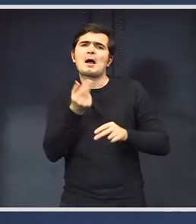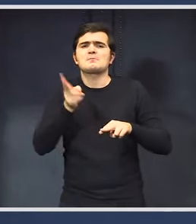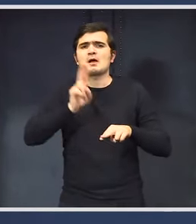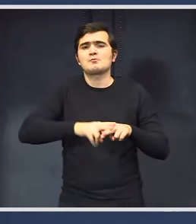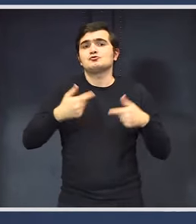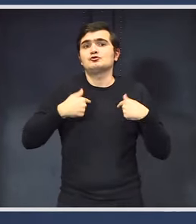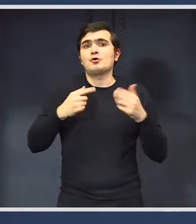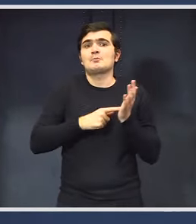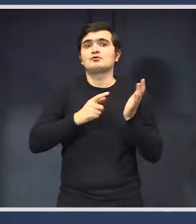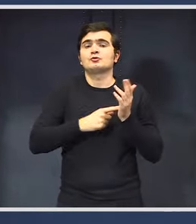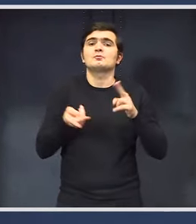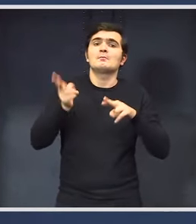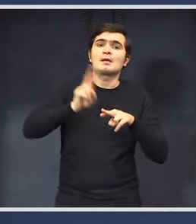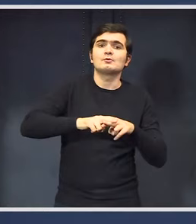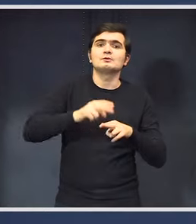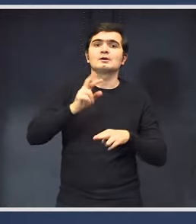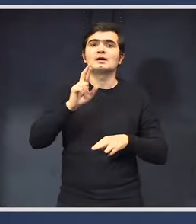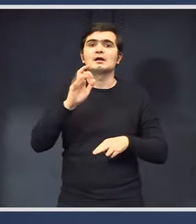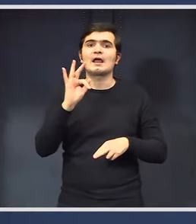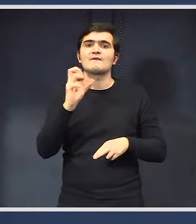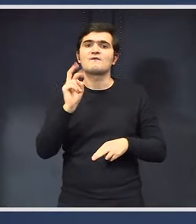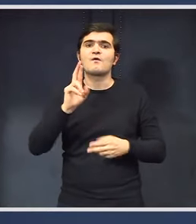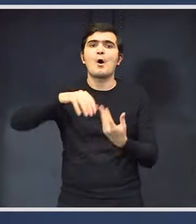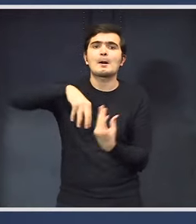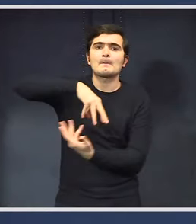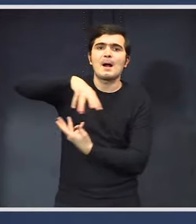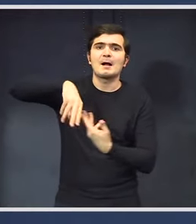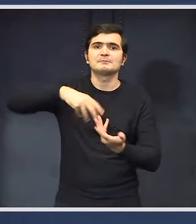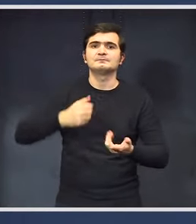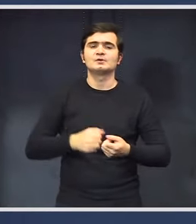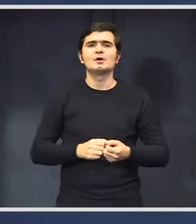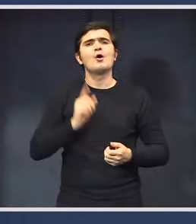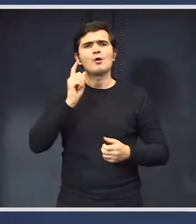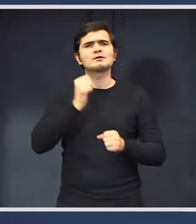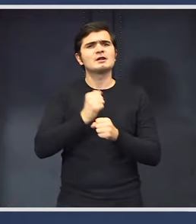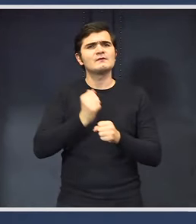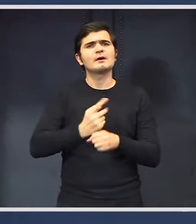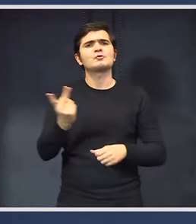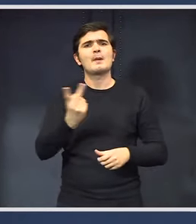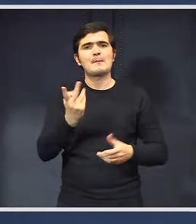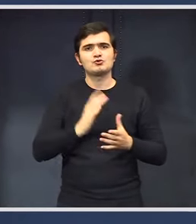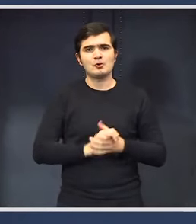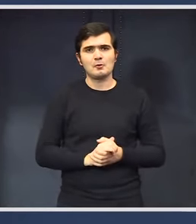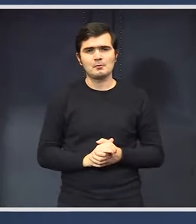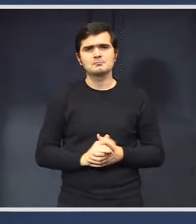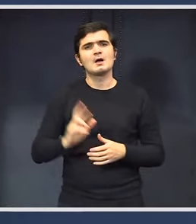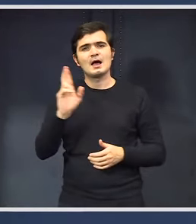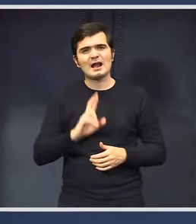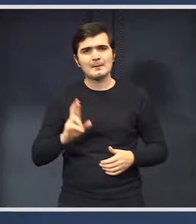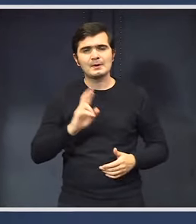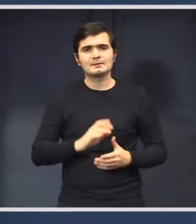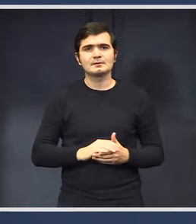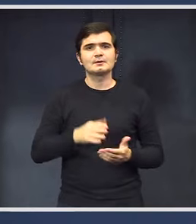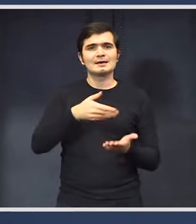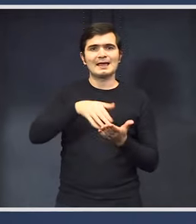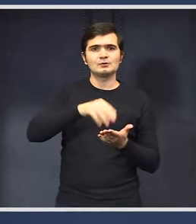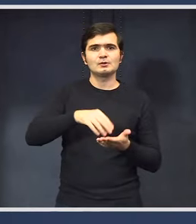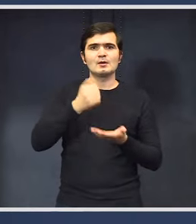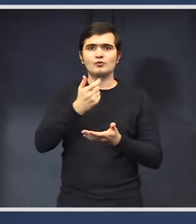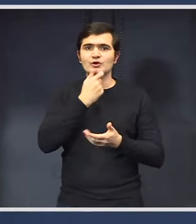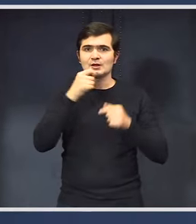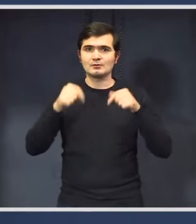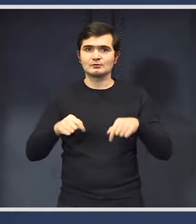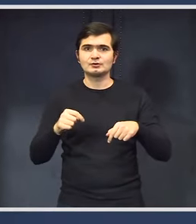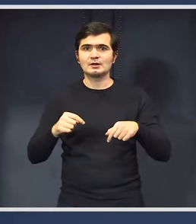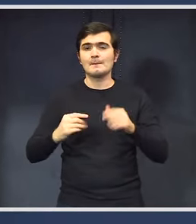cerut mai multe reforme să vină și le vom face pe amândouă. Dar, repet, cheltuiele din buget de anul